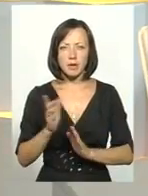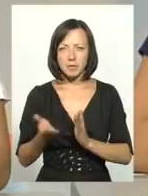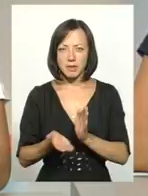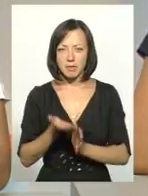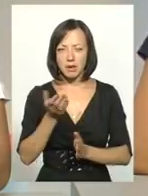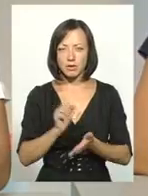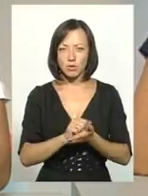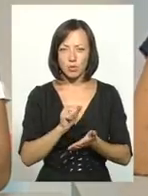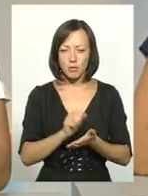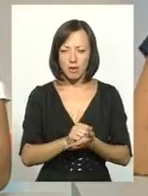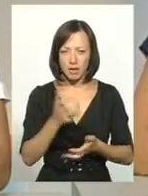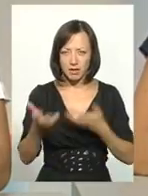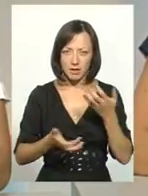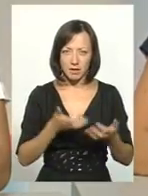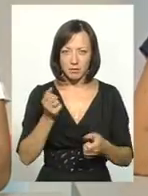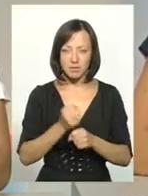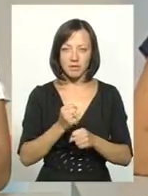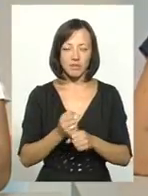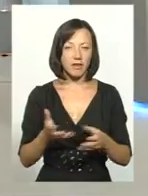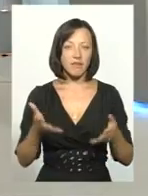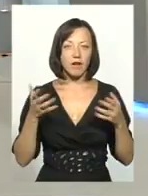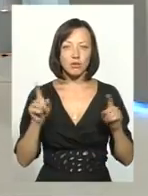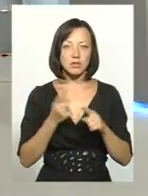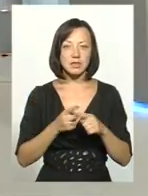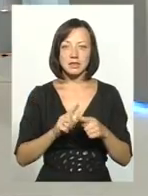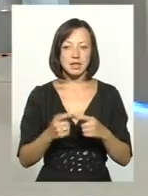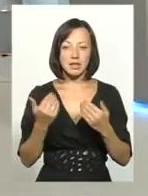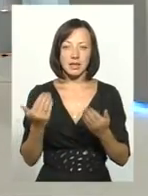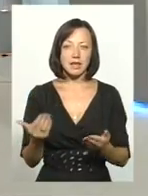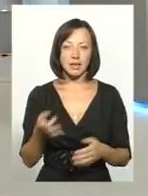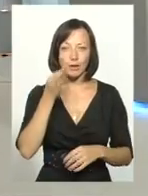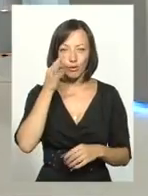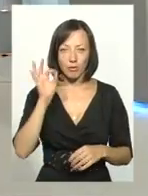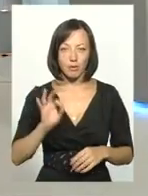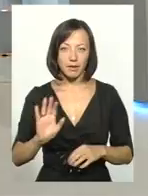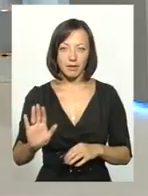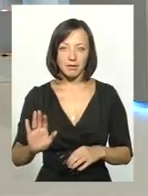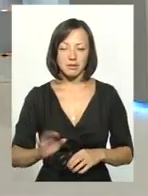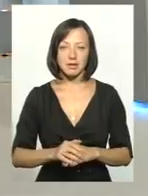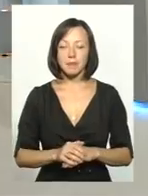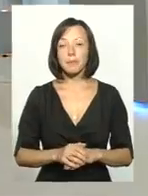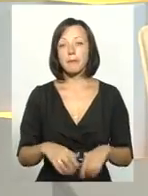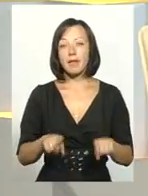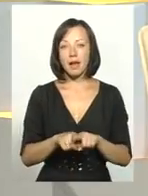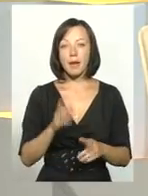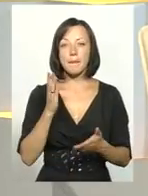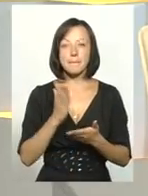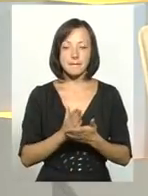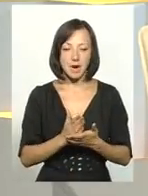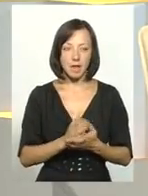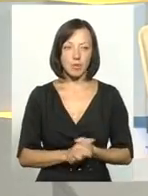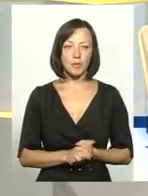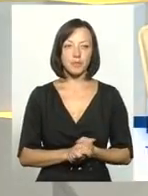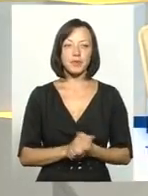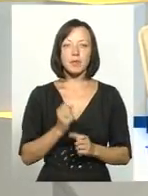документи, відповідно, яких вони діють, виявлялося, що а це вже тепер не їхня компетенція. І таке маємо. 61-90